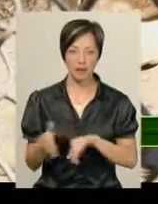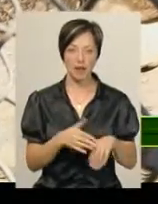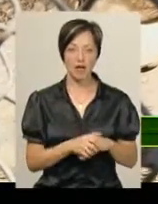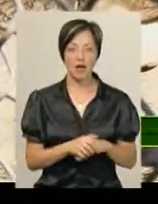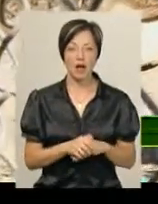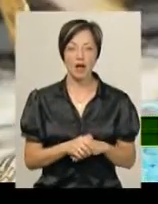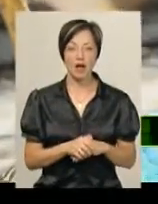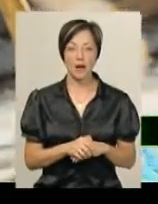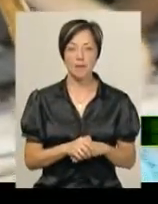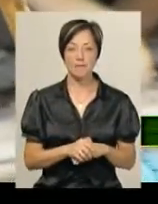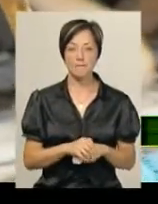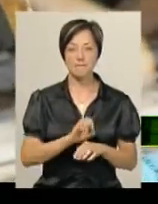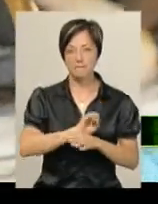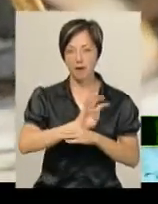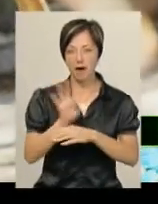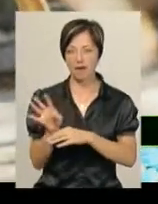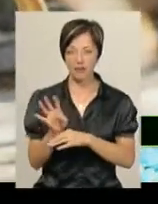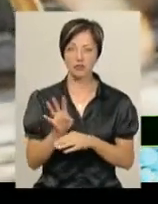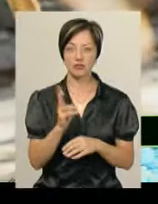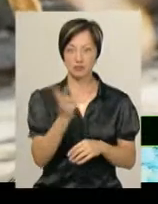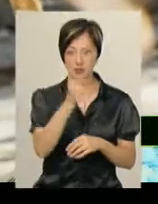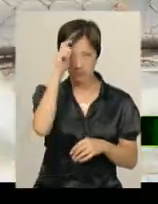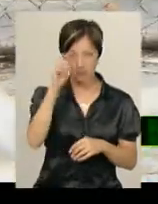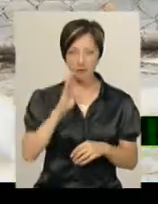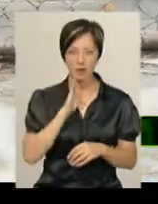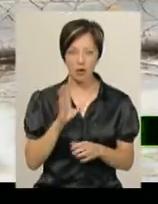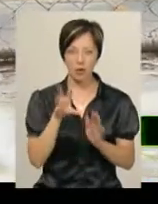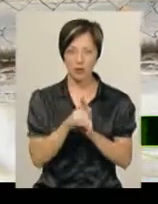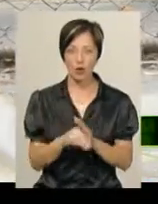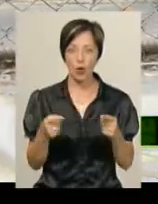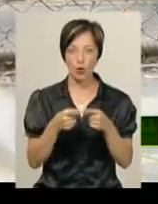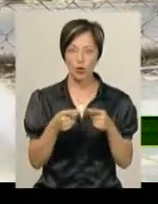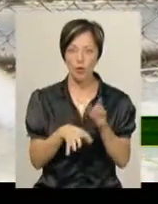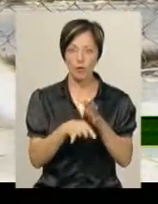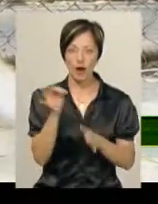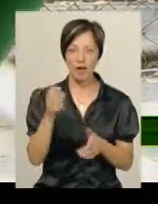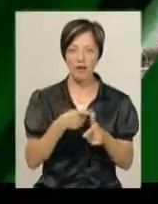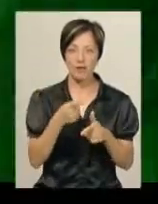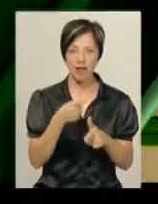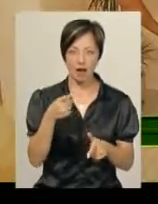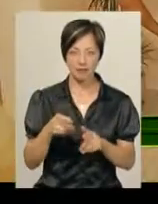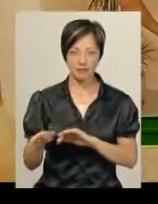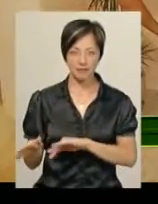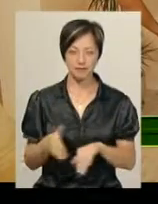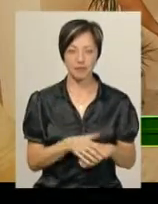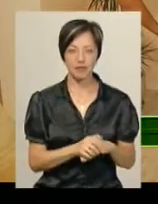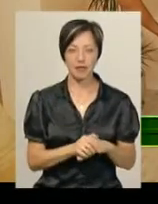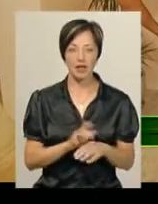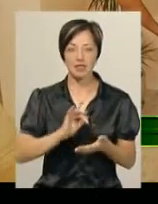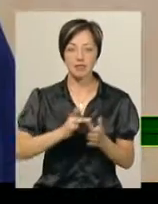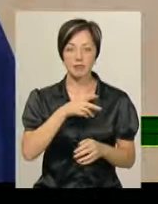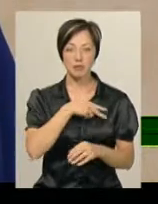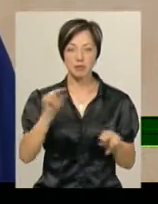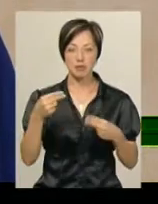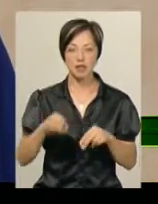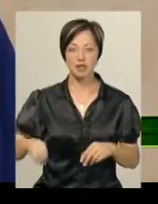Паві та Павичу, які два тижні тому оселилися в Хмельницькому зоокутку, обрали імена шляхом жеребкування. Срібна призерка